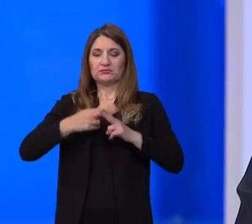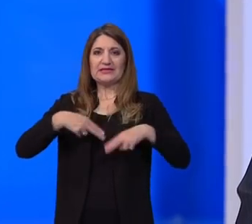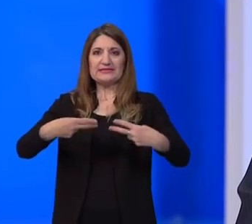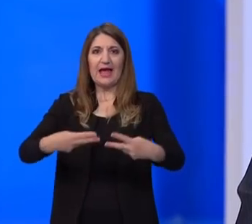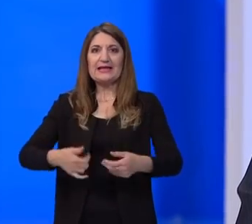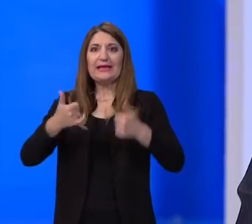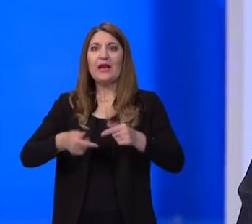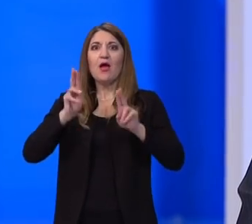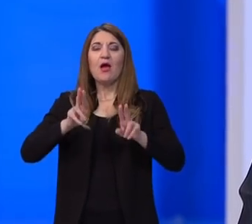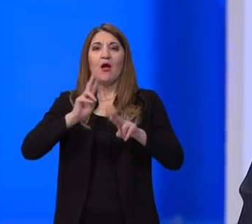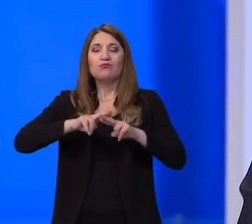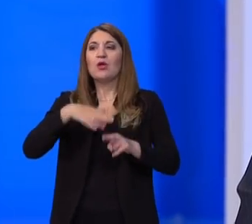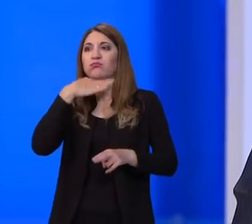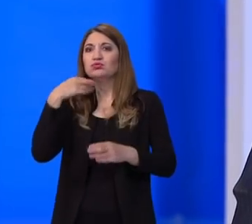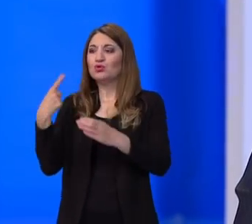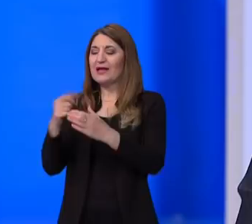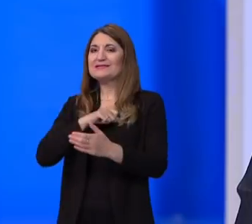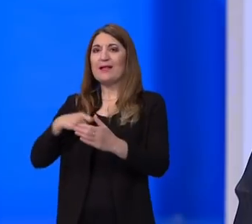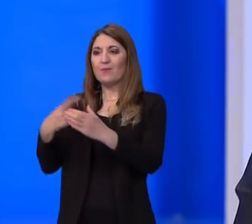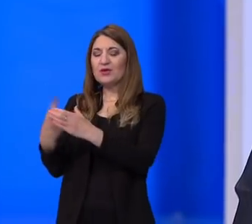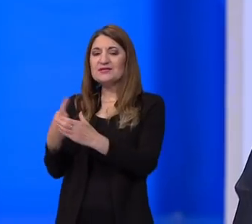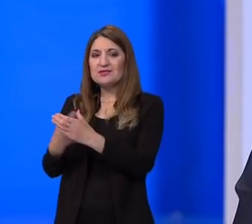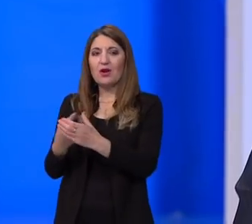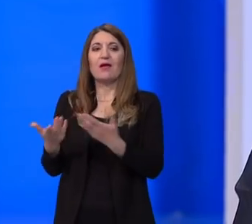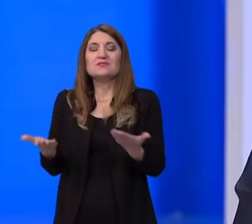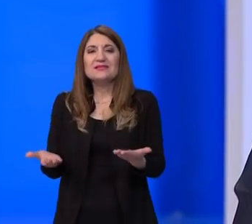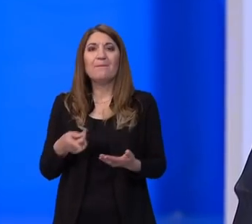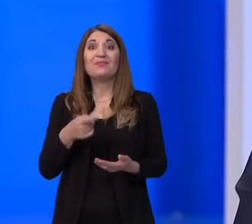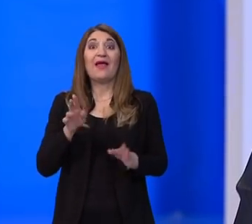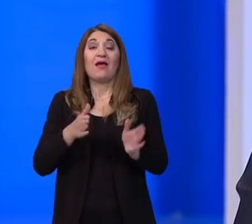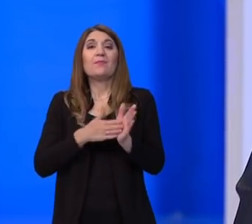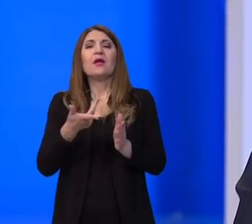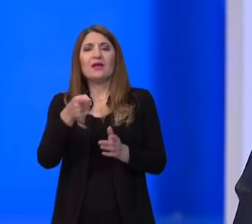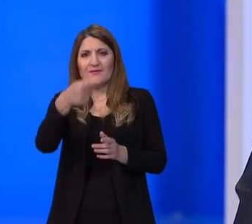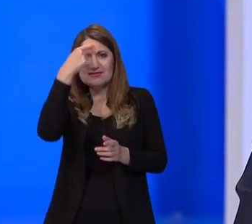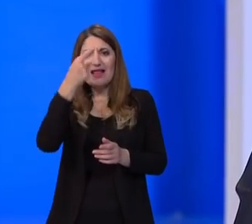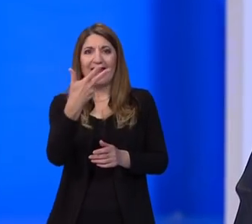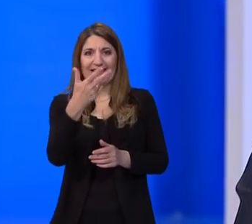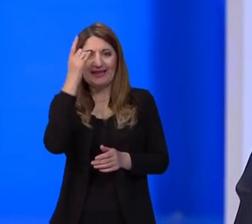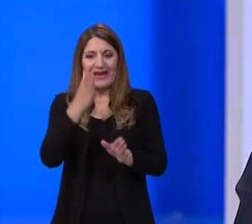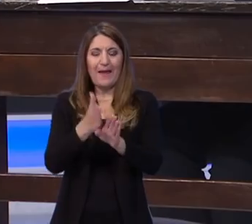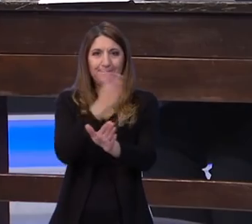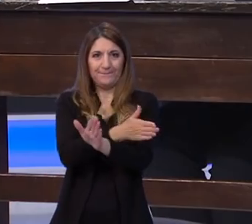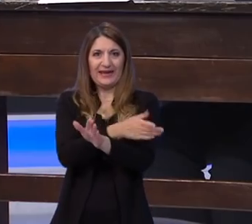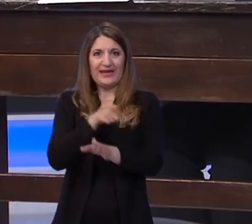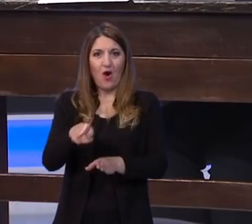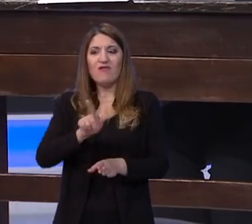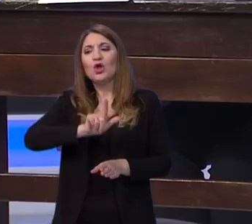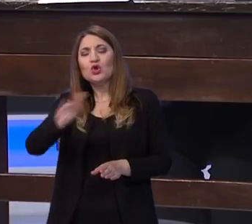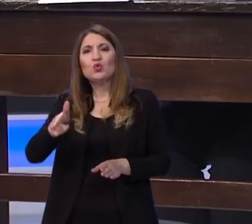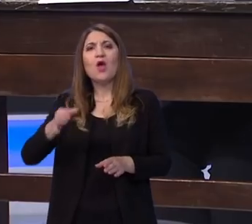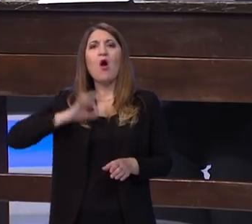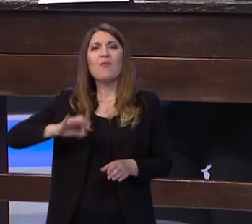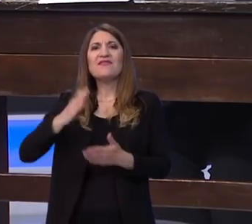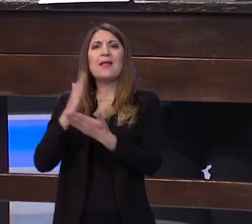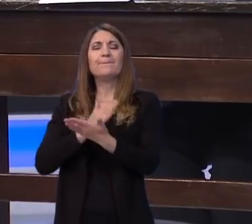evo, možda imate neke svježe podatke koliko ih je tri dana prije pisanja drugog obveznog predmeta?